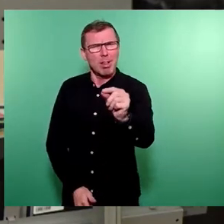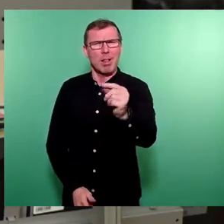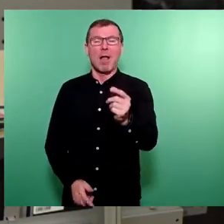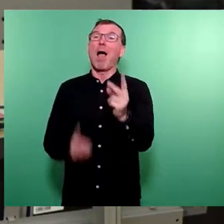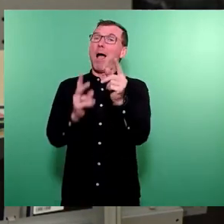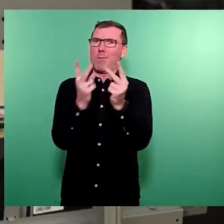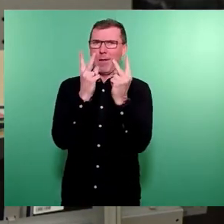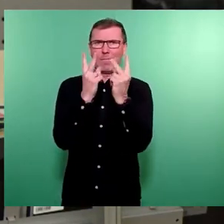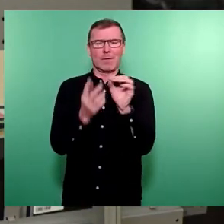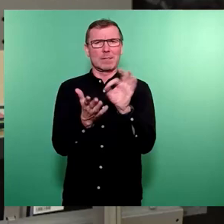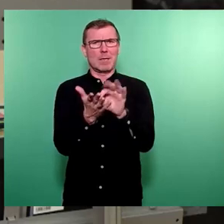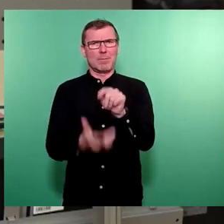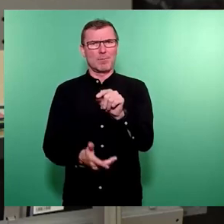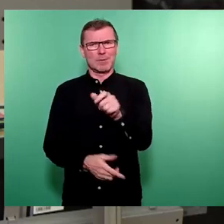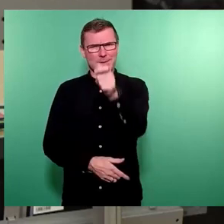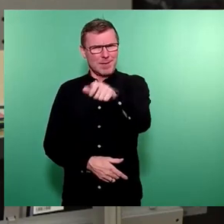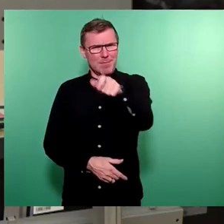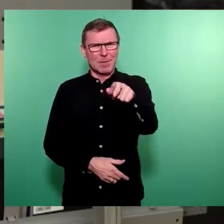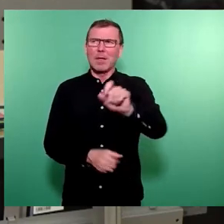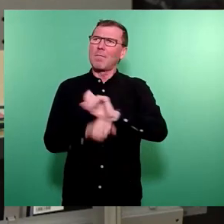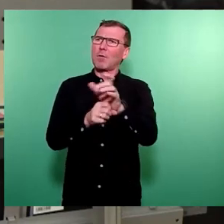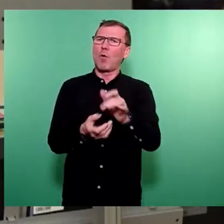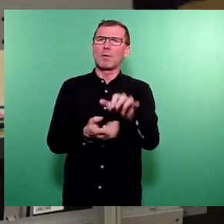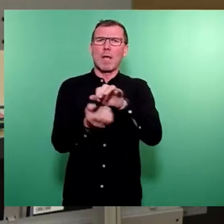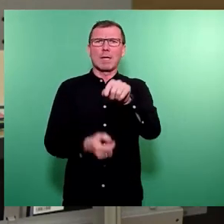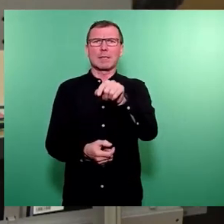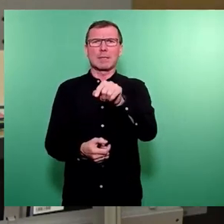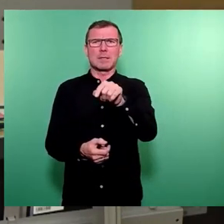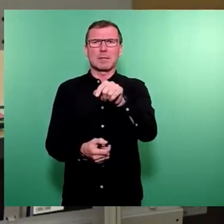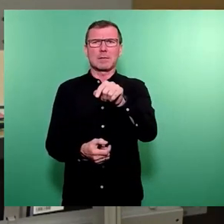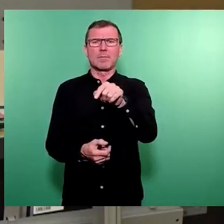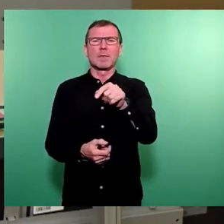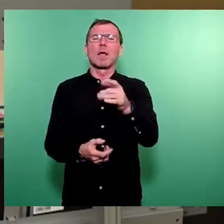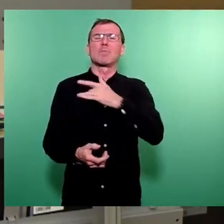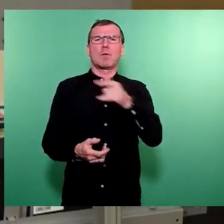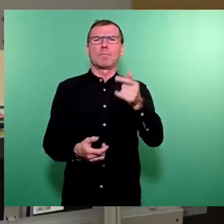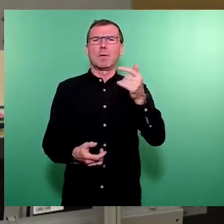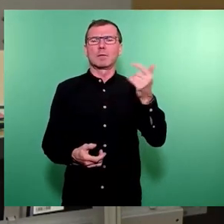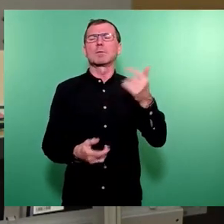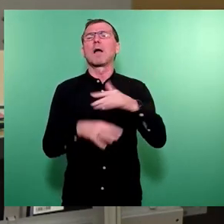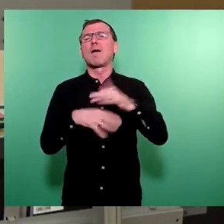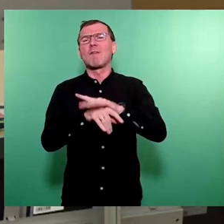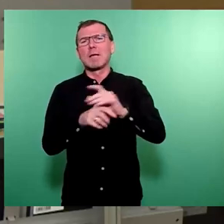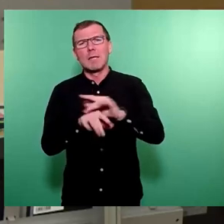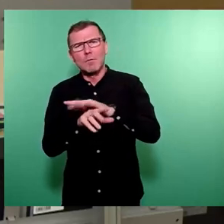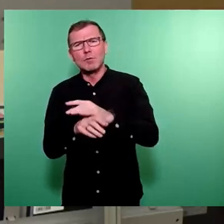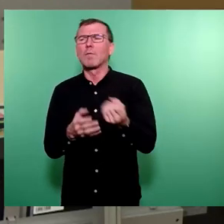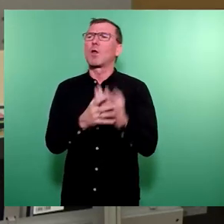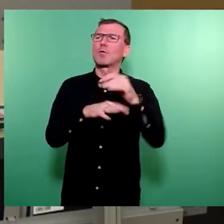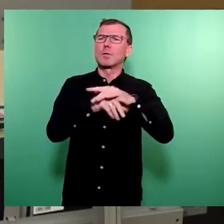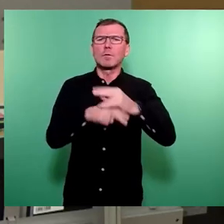konkret genau diejenigen, die von der Corona-Krise am meisten betroffen waren. Das war die Freizeitwirtschaft, Kulturwirtschaft, Gastronomie